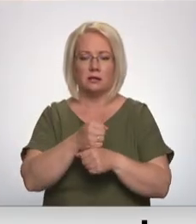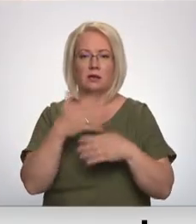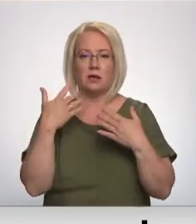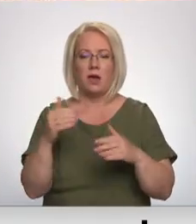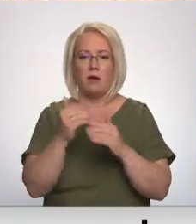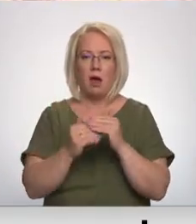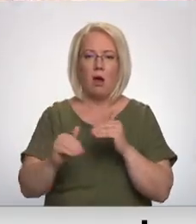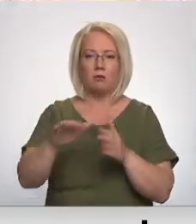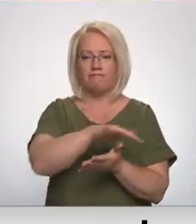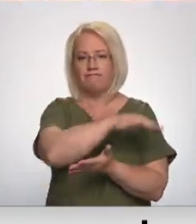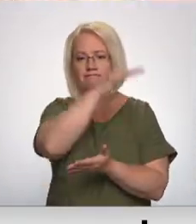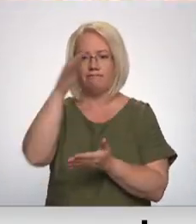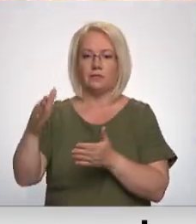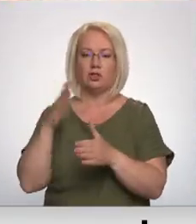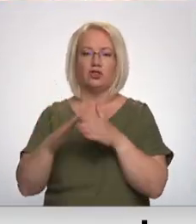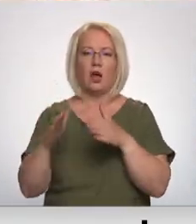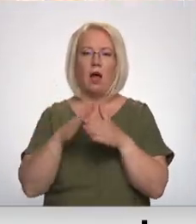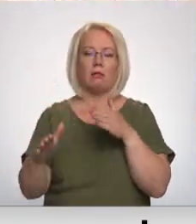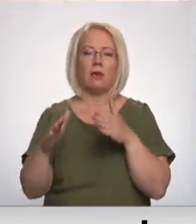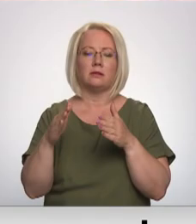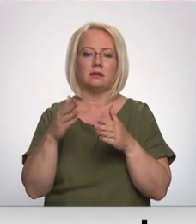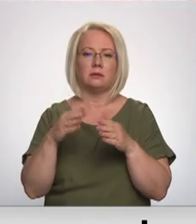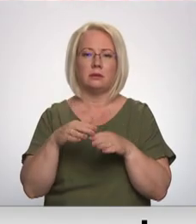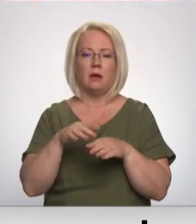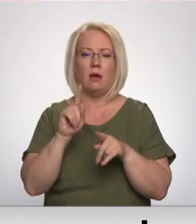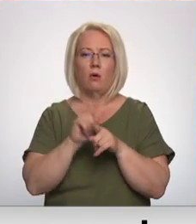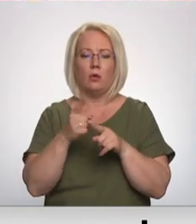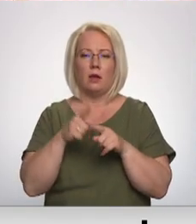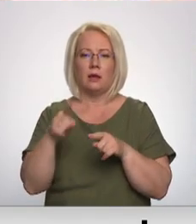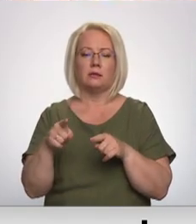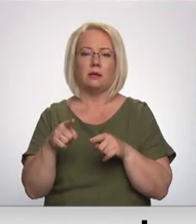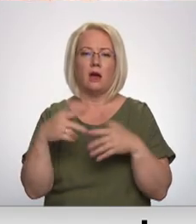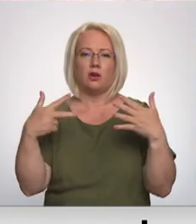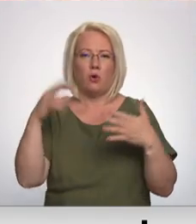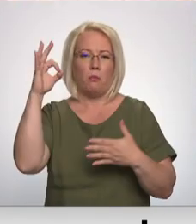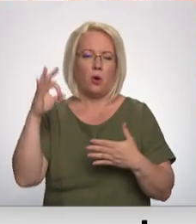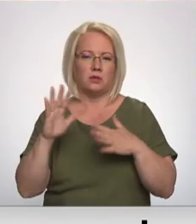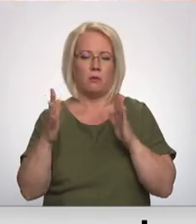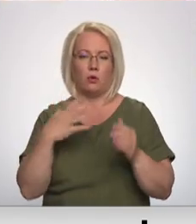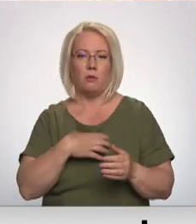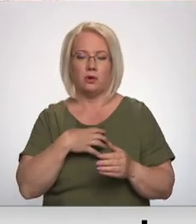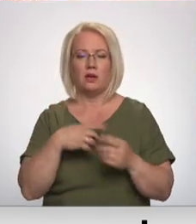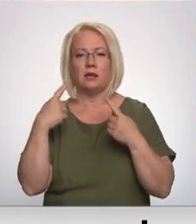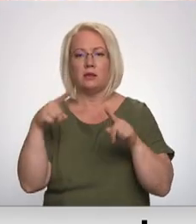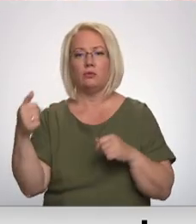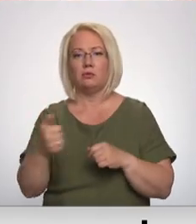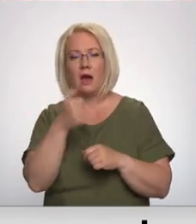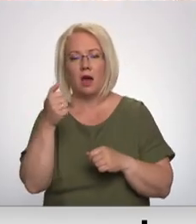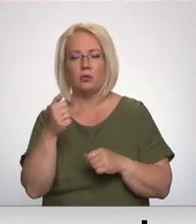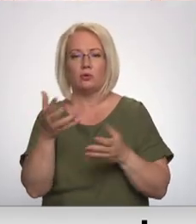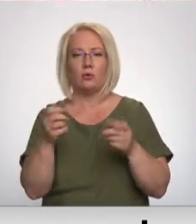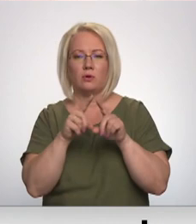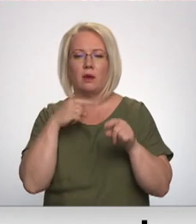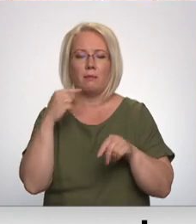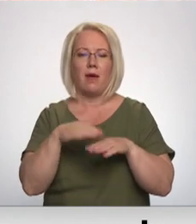šķēldas kalni. Tie ir aptuveni 10% no sezonā nepieciešamās. Ja citus gadus uzņēmums centās vasarā iekrātāt 30